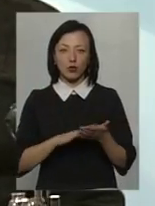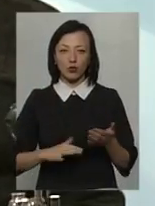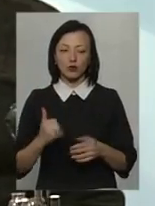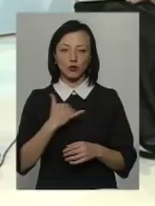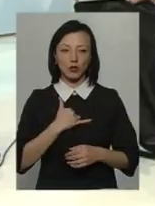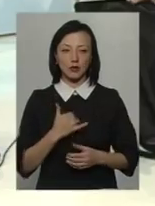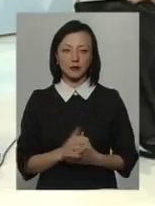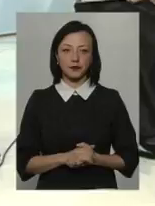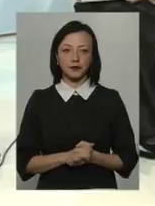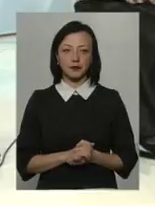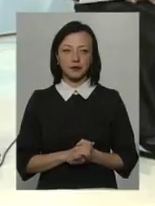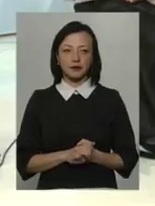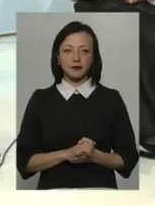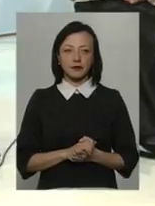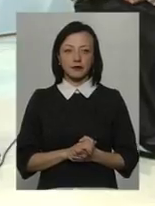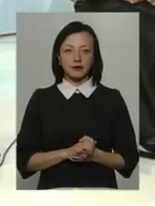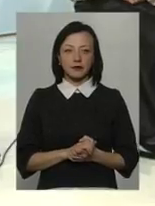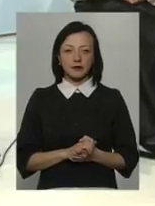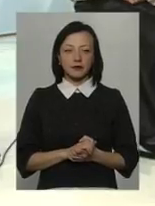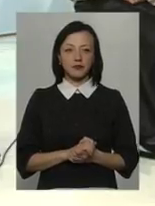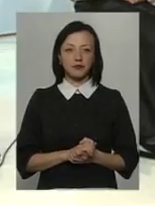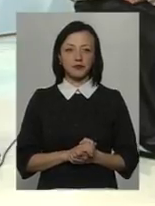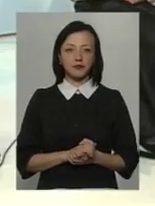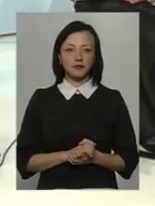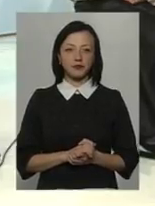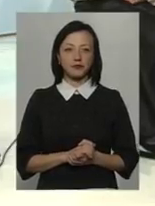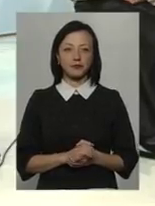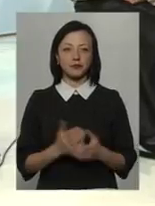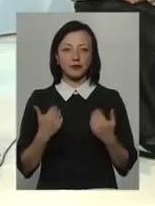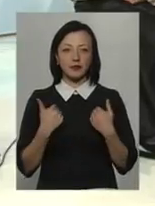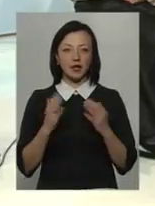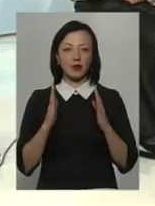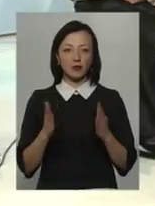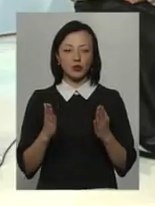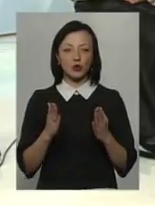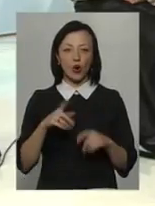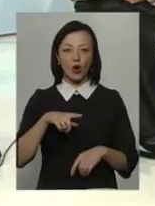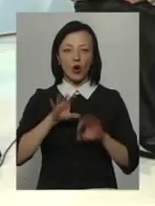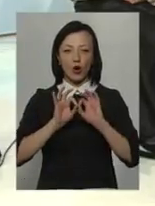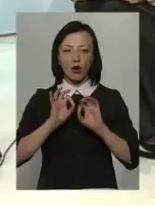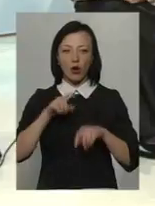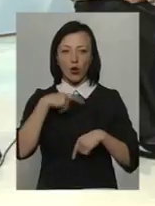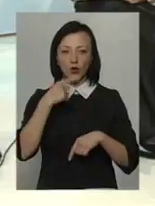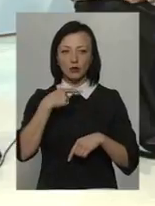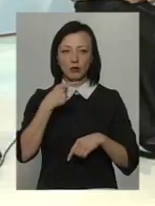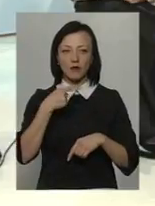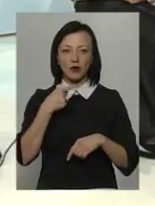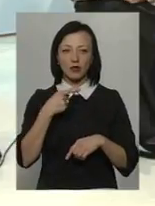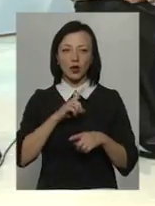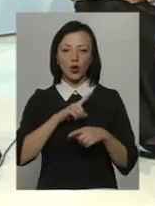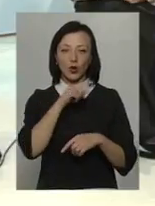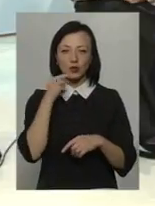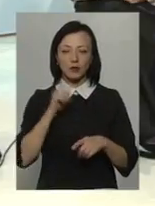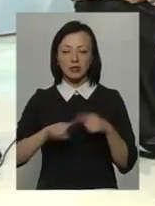науці. Ваша наука? Я буду розмовляти російською, мені так просто швидше